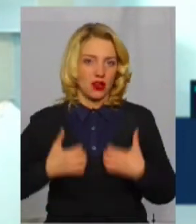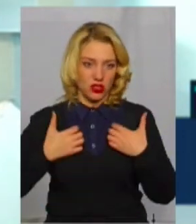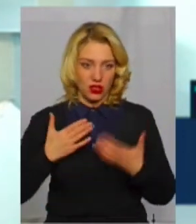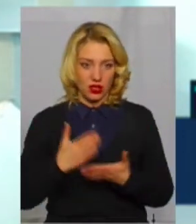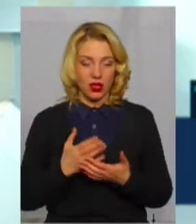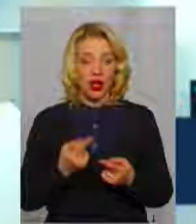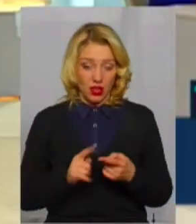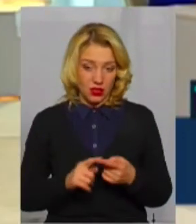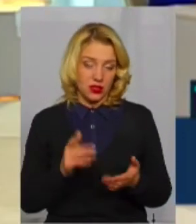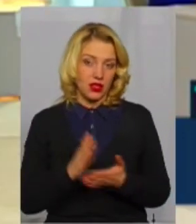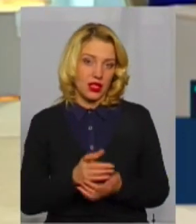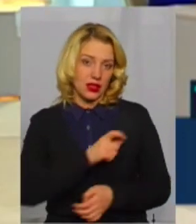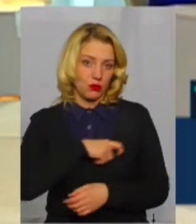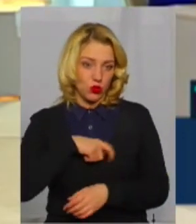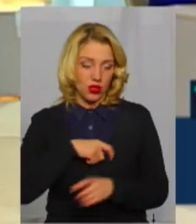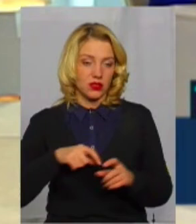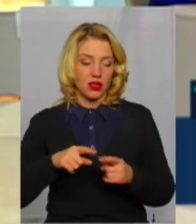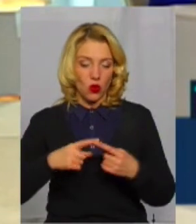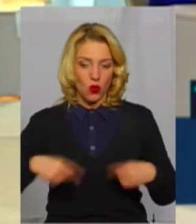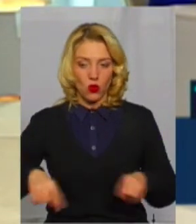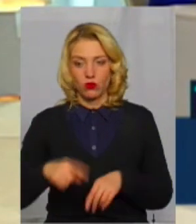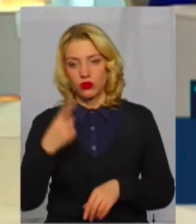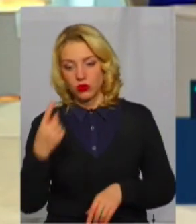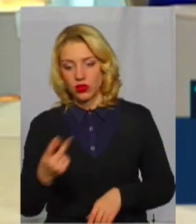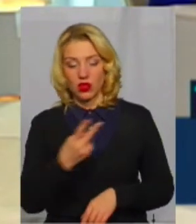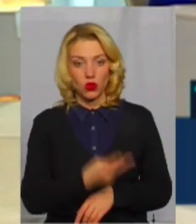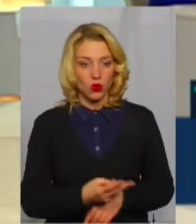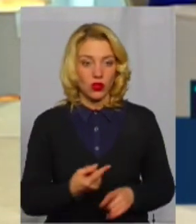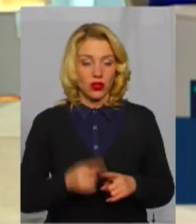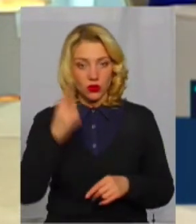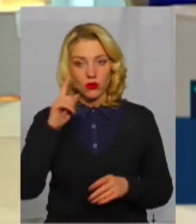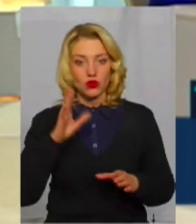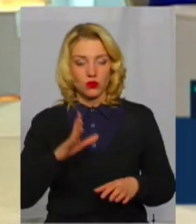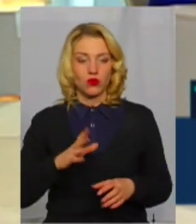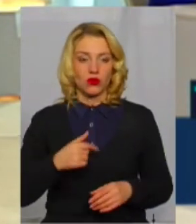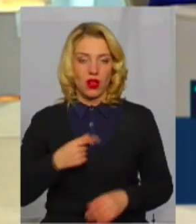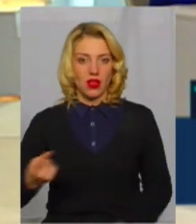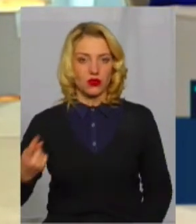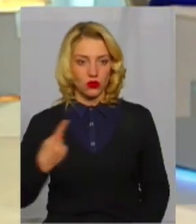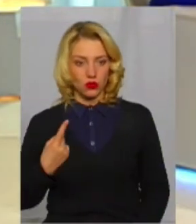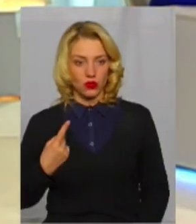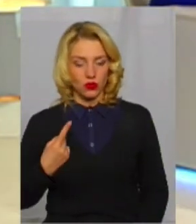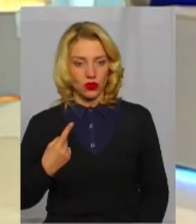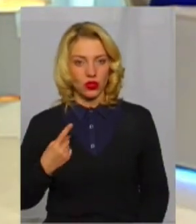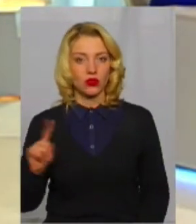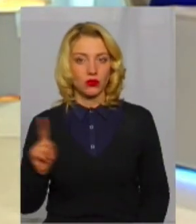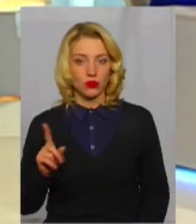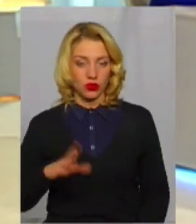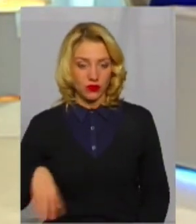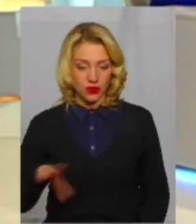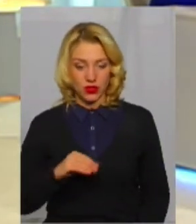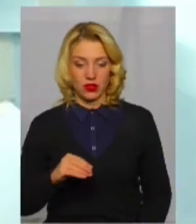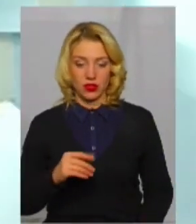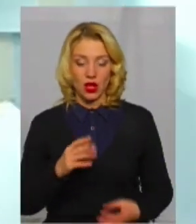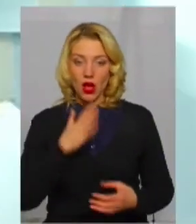а на те є депутатський корпус один, другий. Я думаю, що вони будуть насторожі, тому що вони всі патріоти своєї громади,